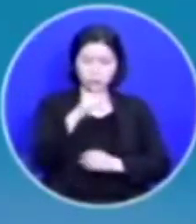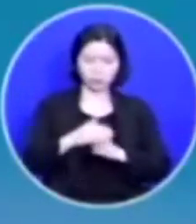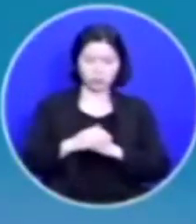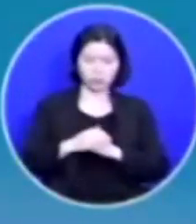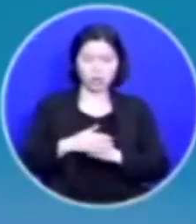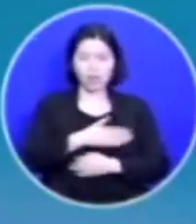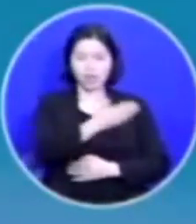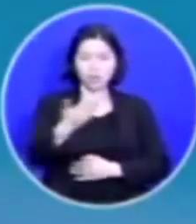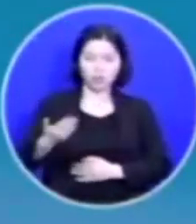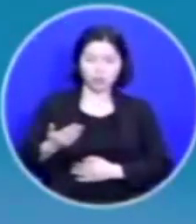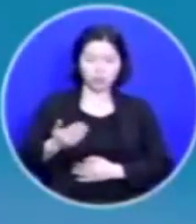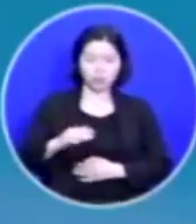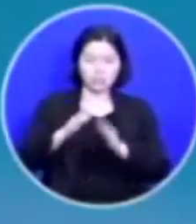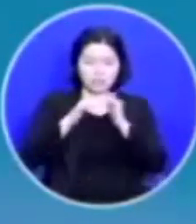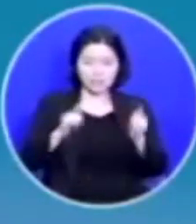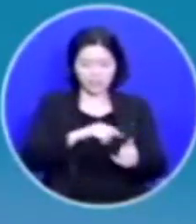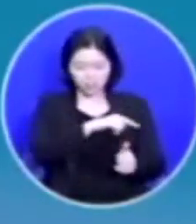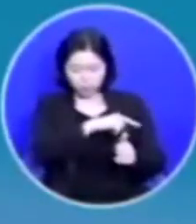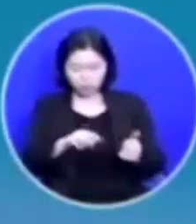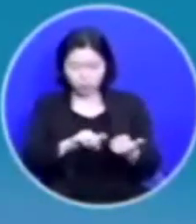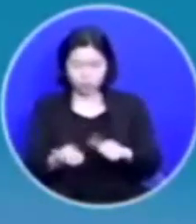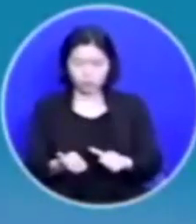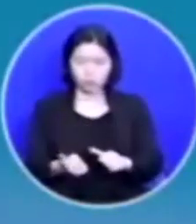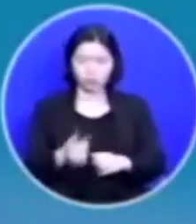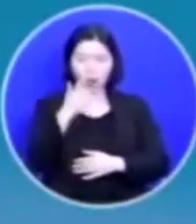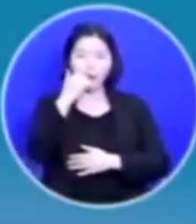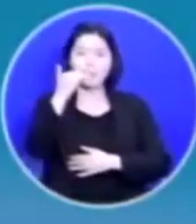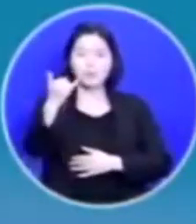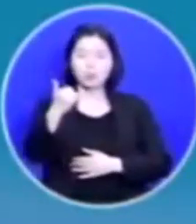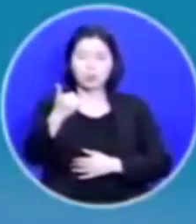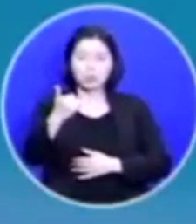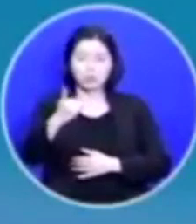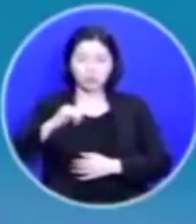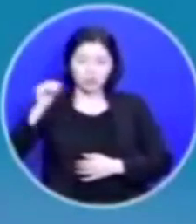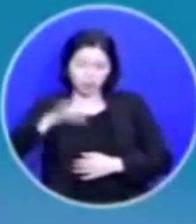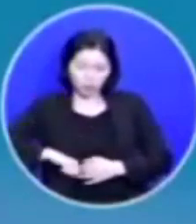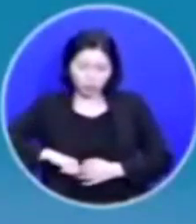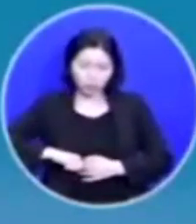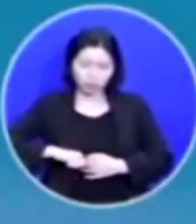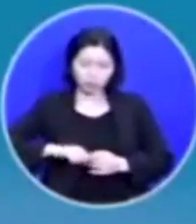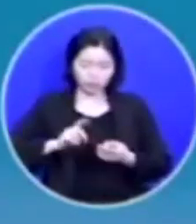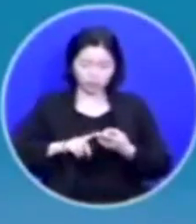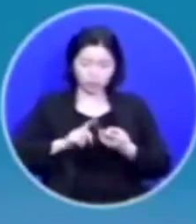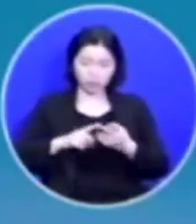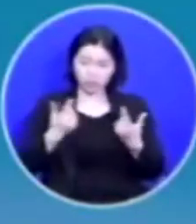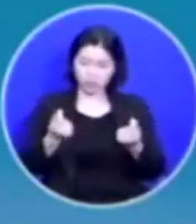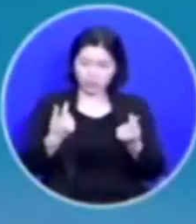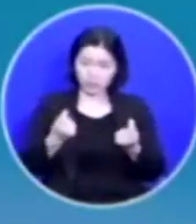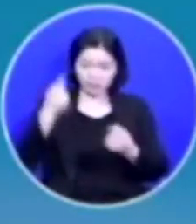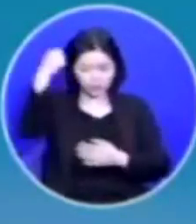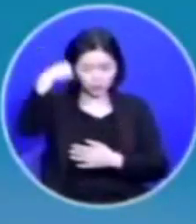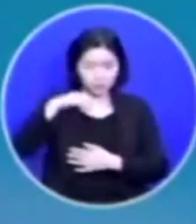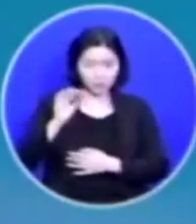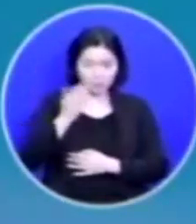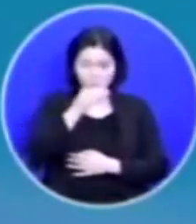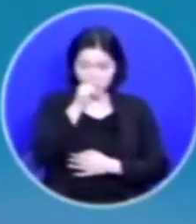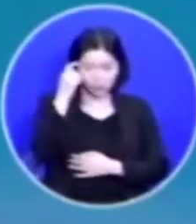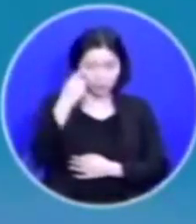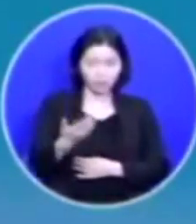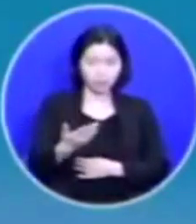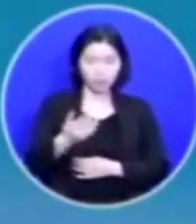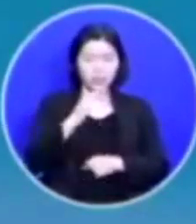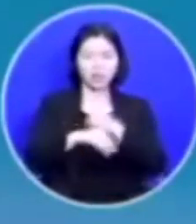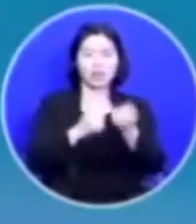여러분은 사람을 죽이는 것과 부모님 거역하는 게 같이 느껴집니까? 성경은